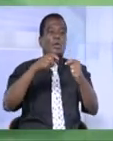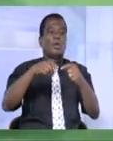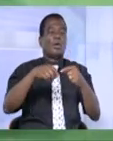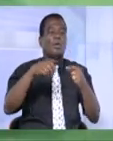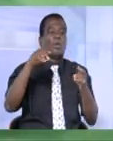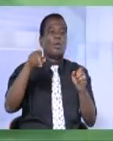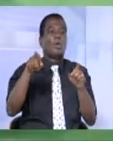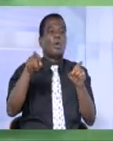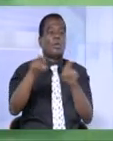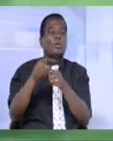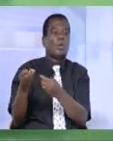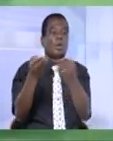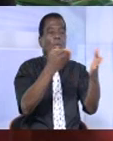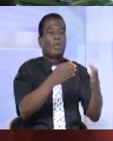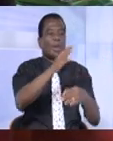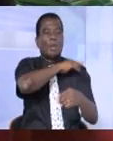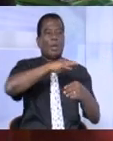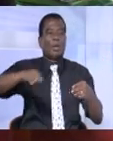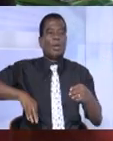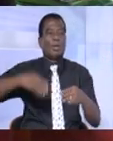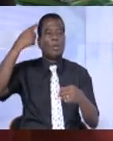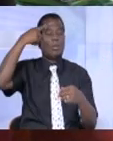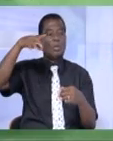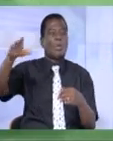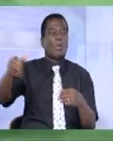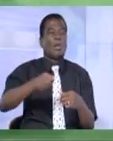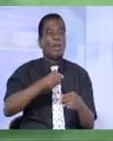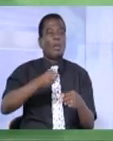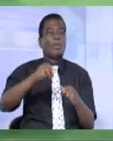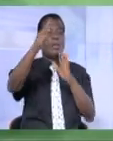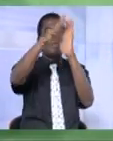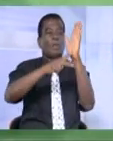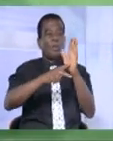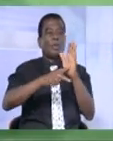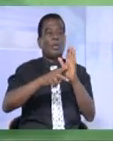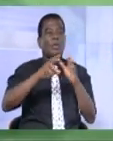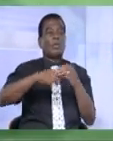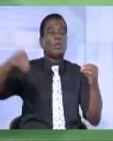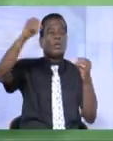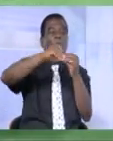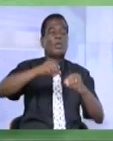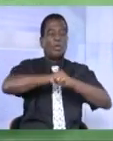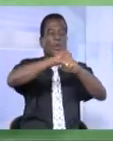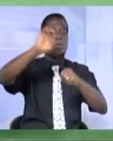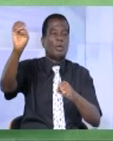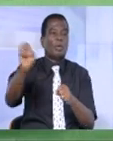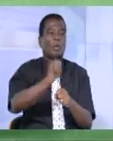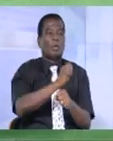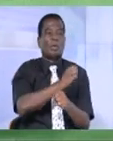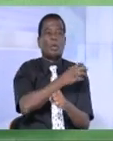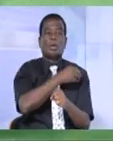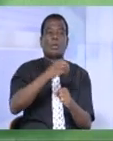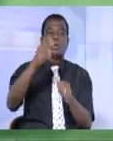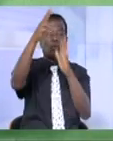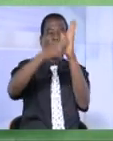apporté à la mairie pour prendre en compte les aspects logistiques, les aspects de renforcement de la sécurité, les